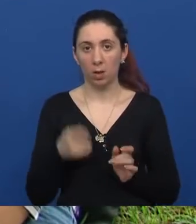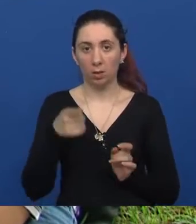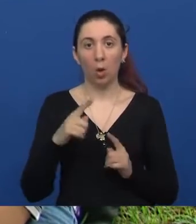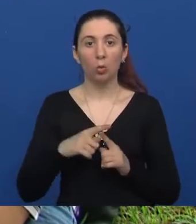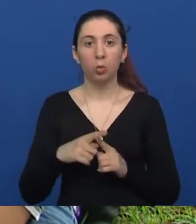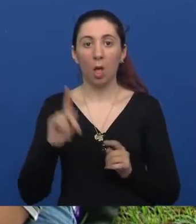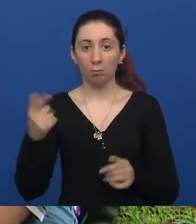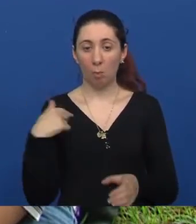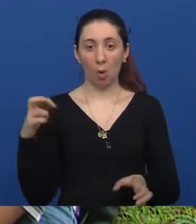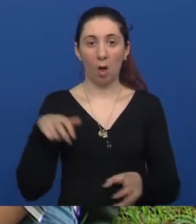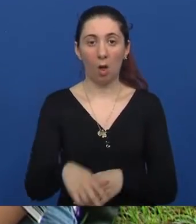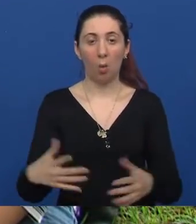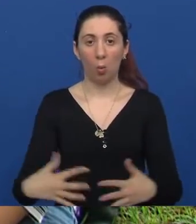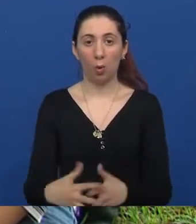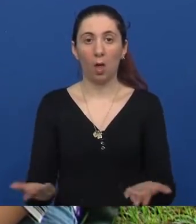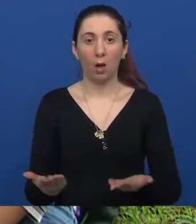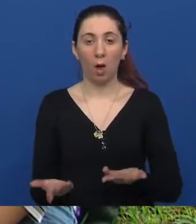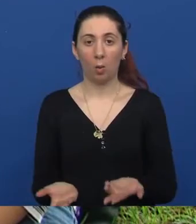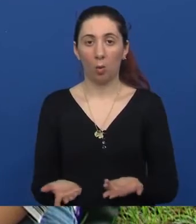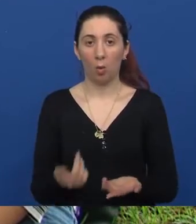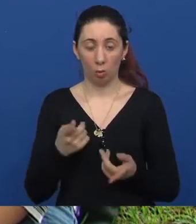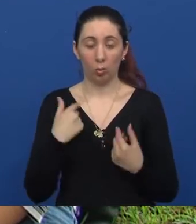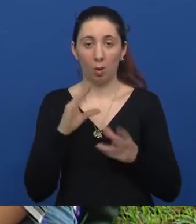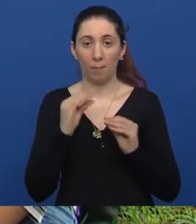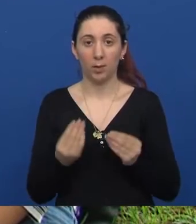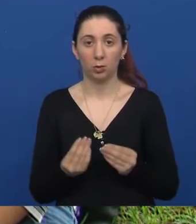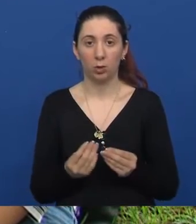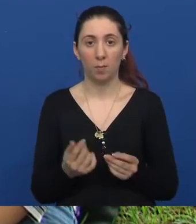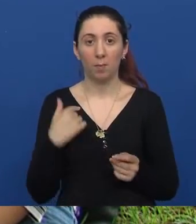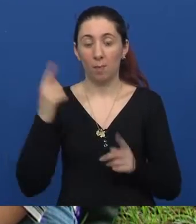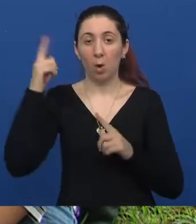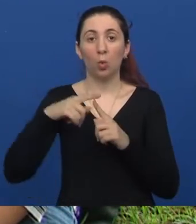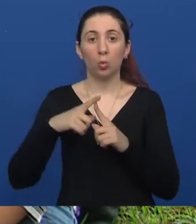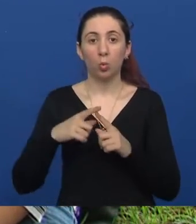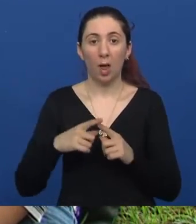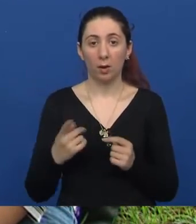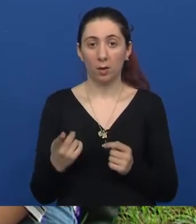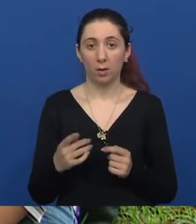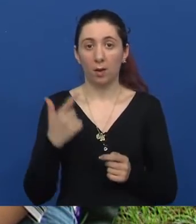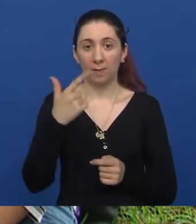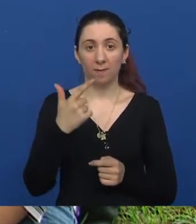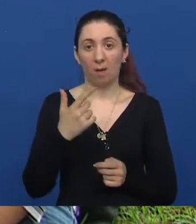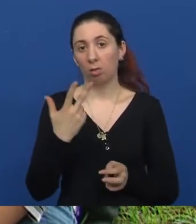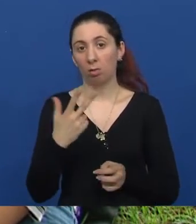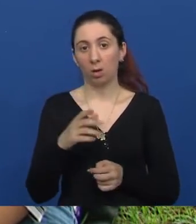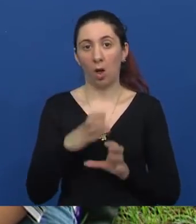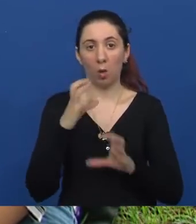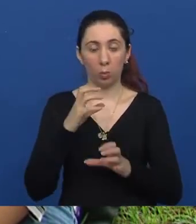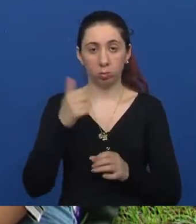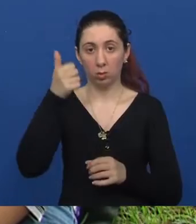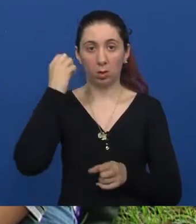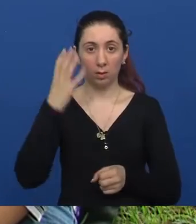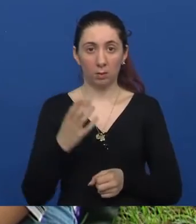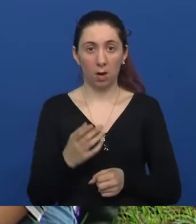moraš nekako doći do grada. Tako, pa upravo to i govorim. Znači, mi sa turnje ne imamo dva, tri busa dnevno, koji